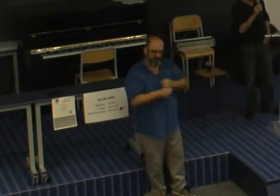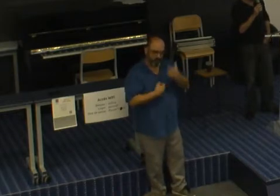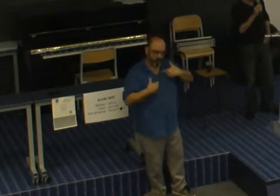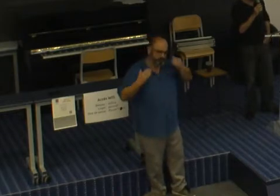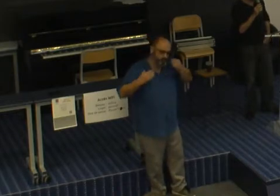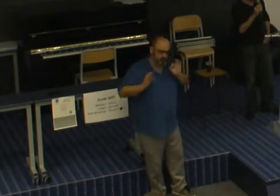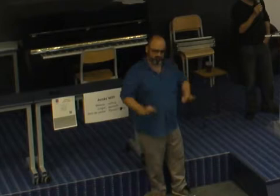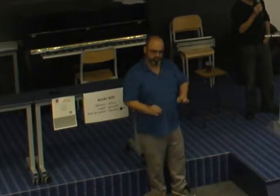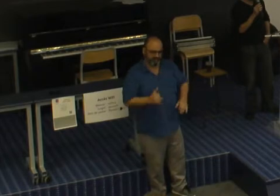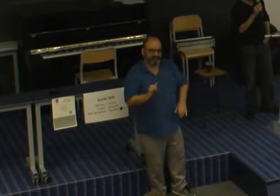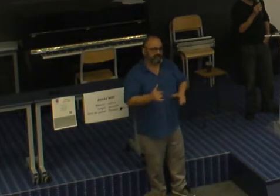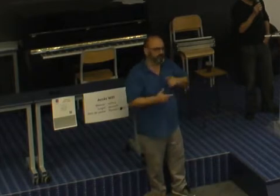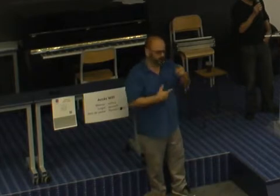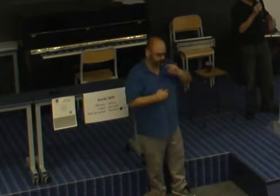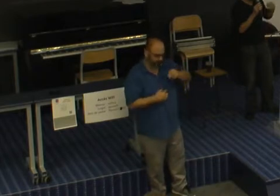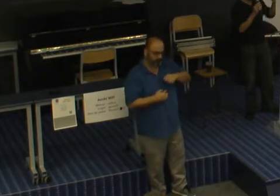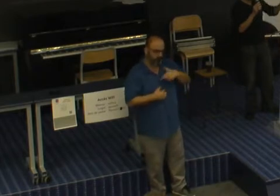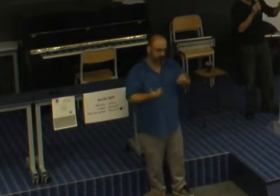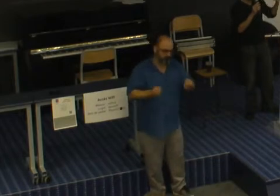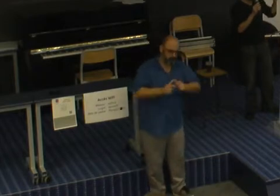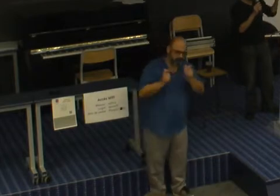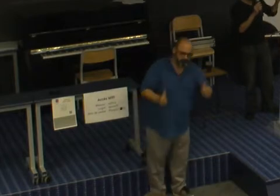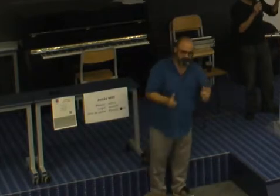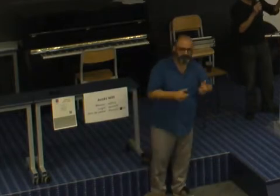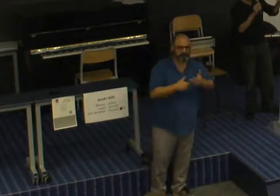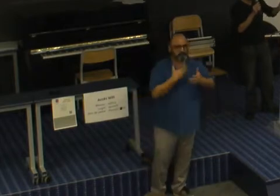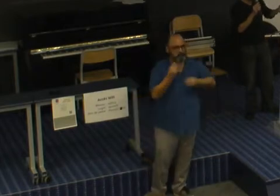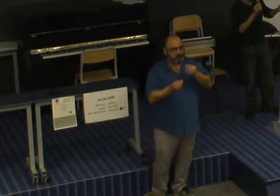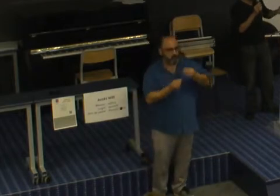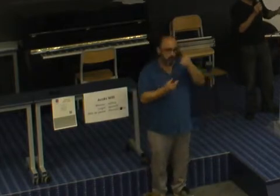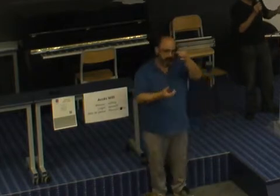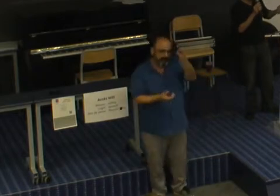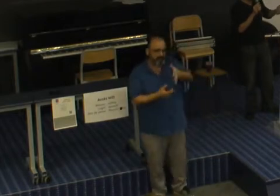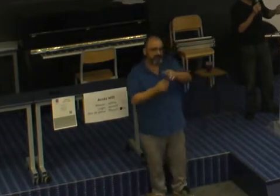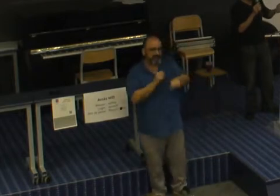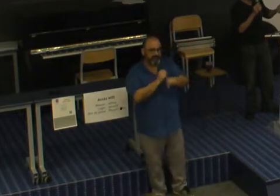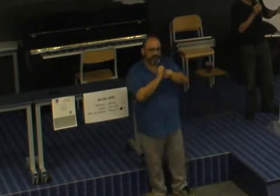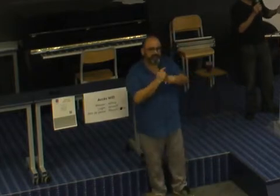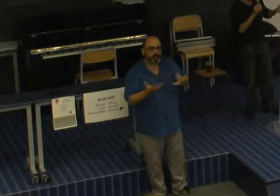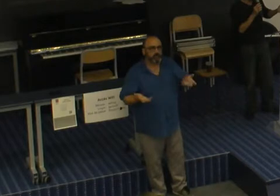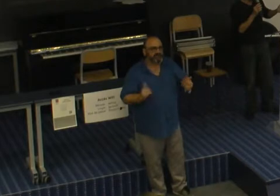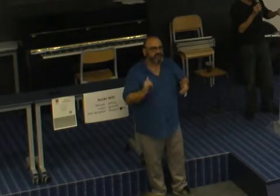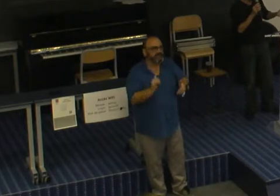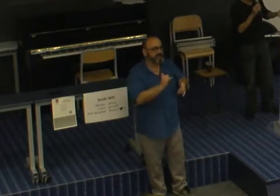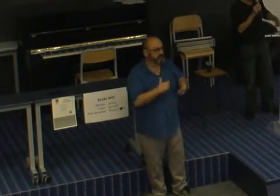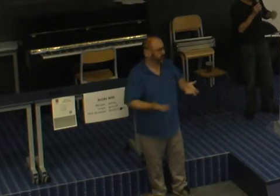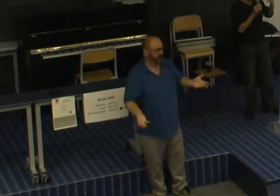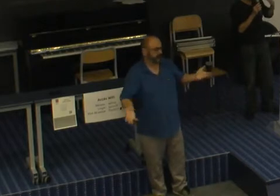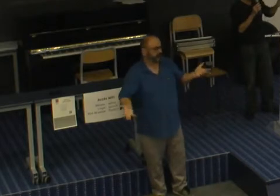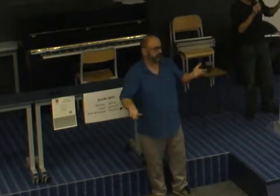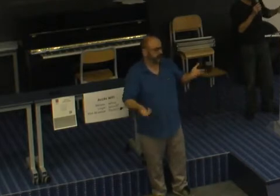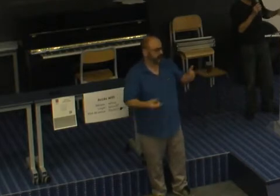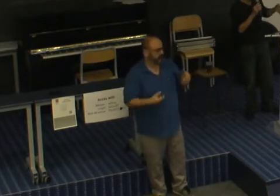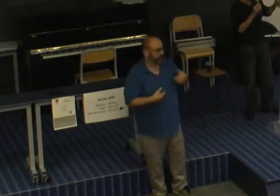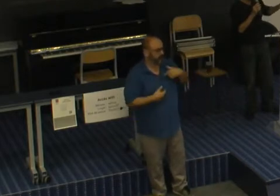Capable de diriger une boîte ou même d'inventer un produit vraiment innovant ? Qui ? Voilà, moi j'imagine très bien que quand on